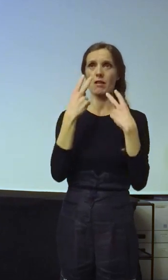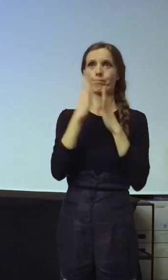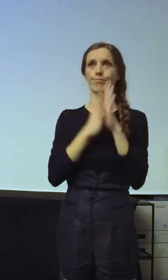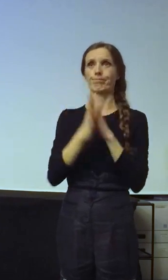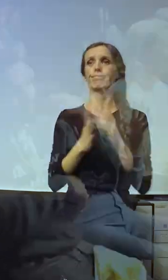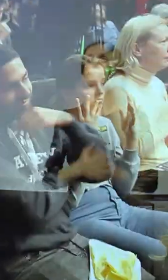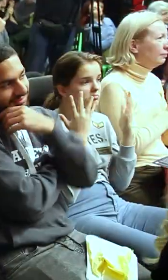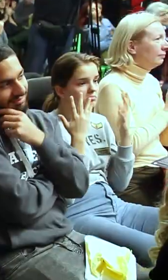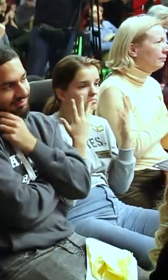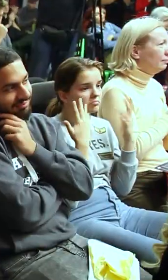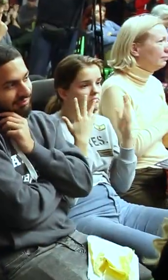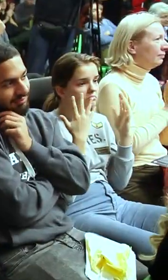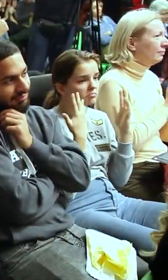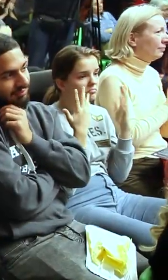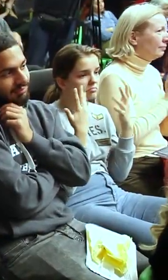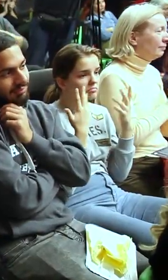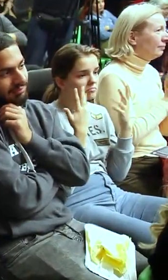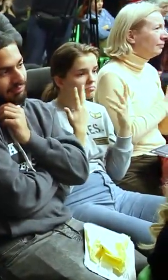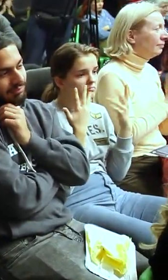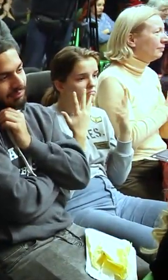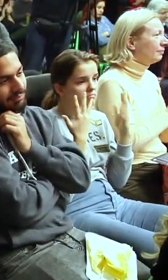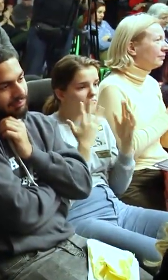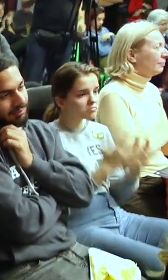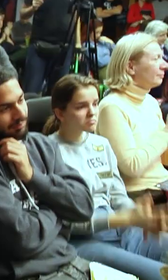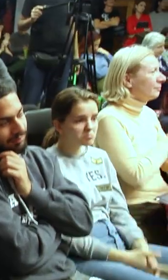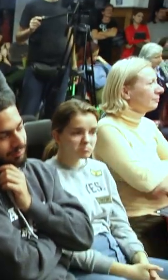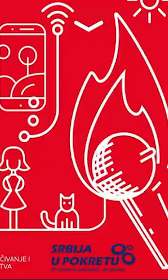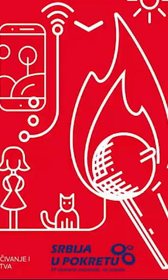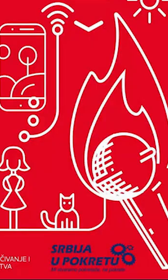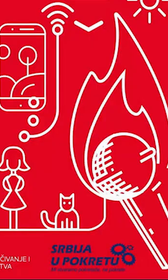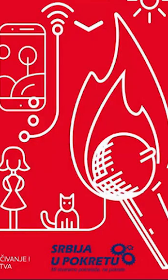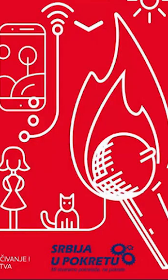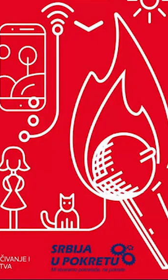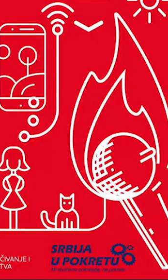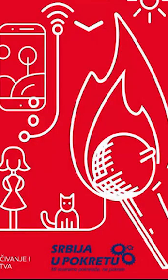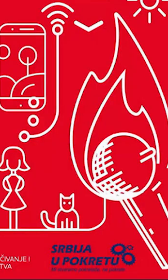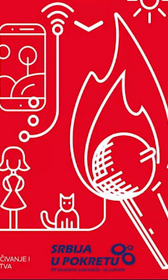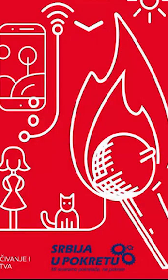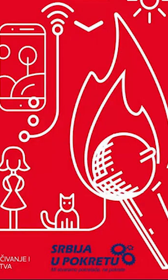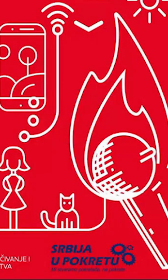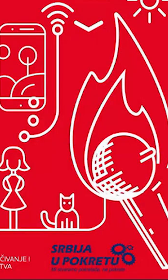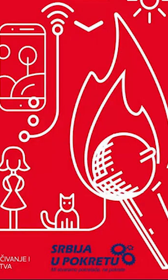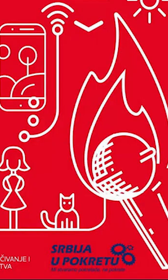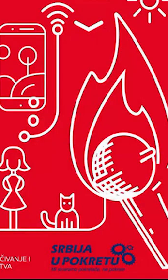vam što